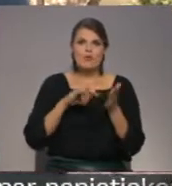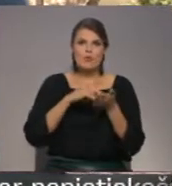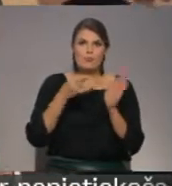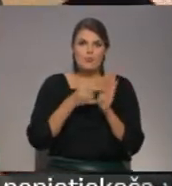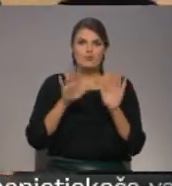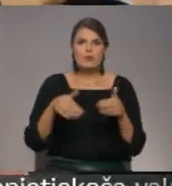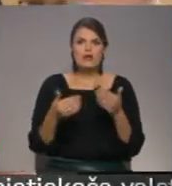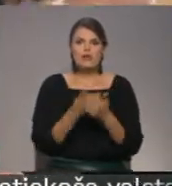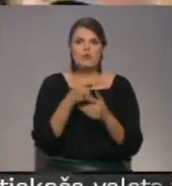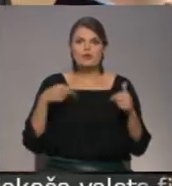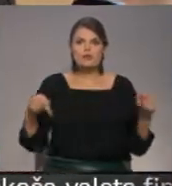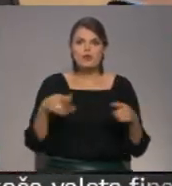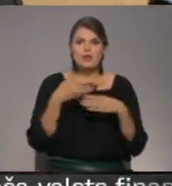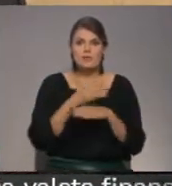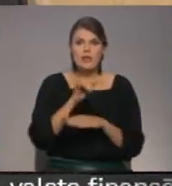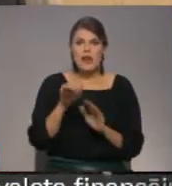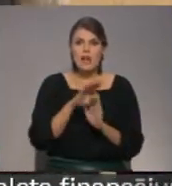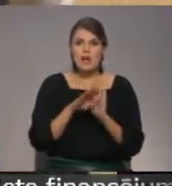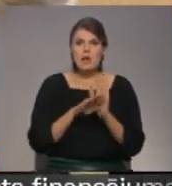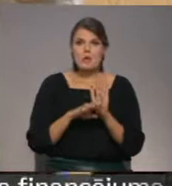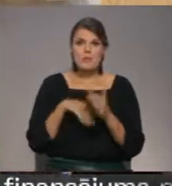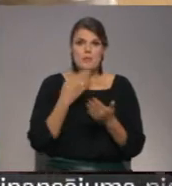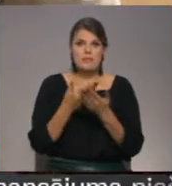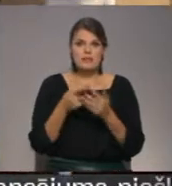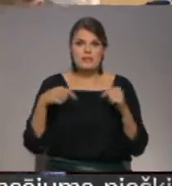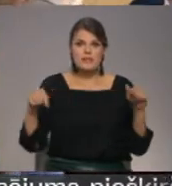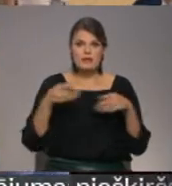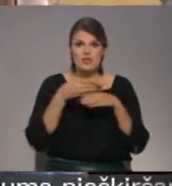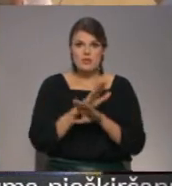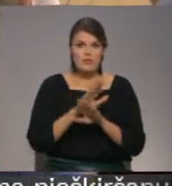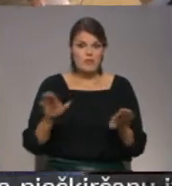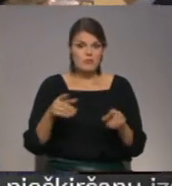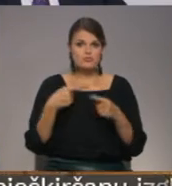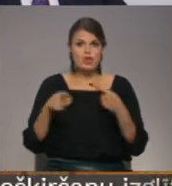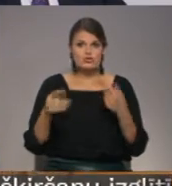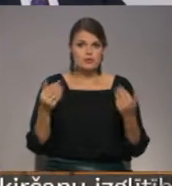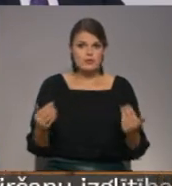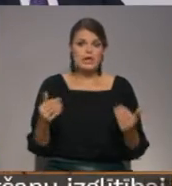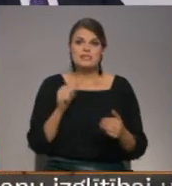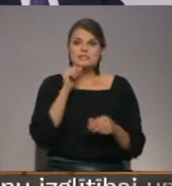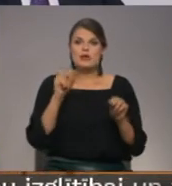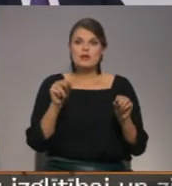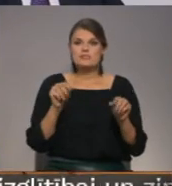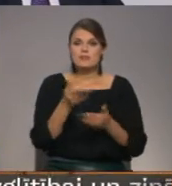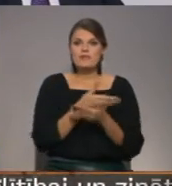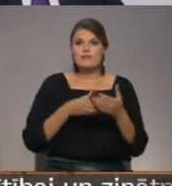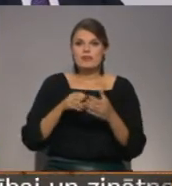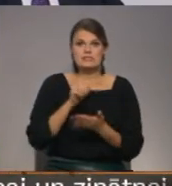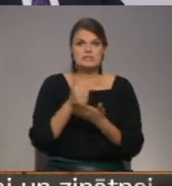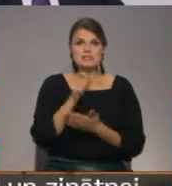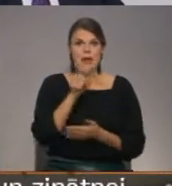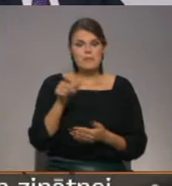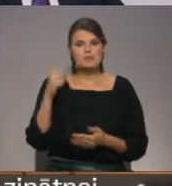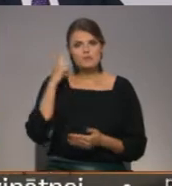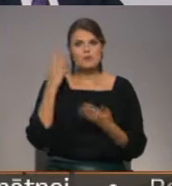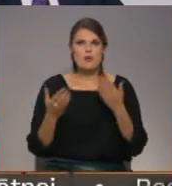iedalījumu. Ja likumā piedāvātais teritoriālais iedalījums neatķirsies no pašreizējā piedāvājuma, Zaļo un zemnieku frakcijas pārstāvi pieļaujiespēju